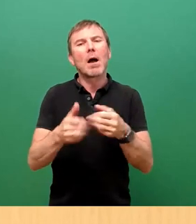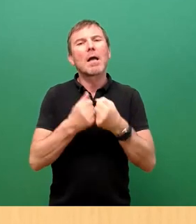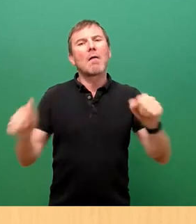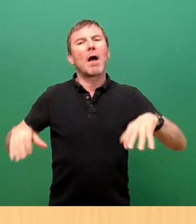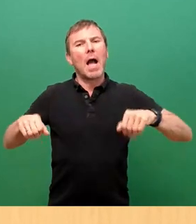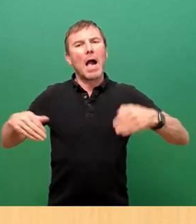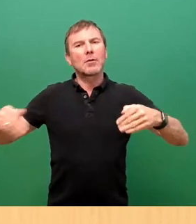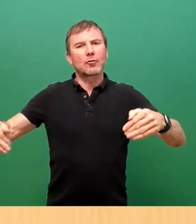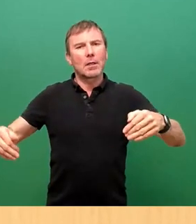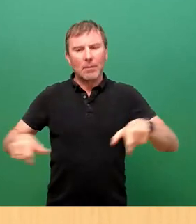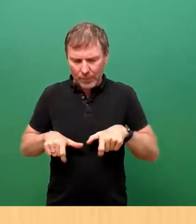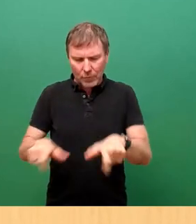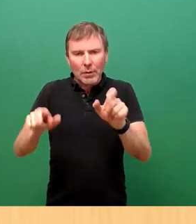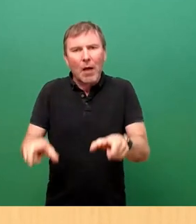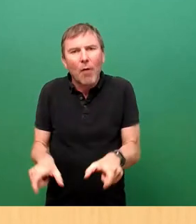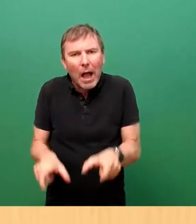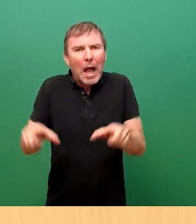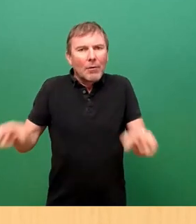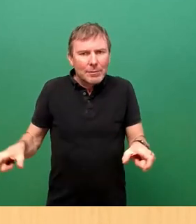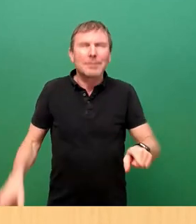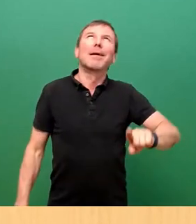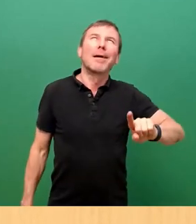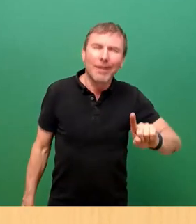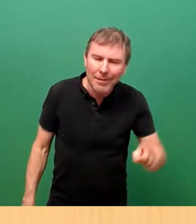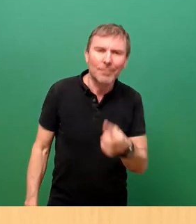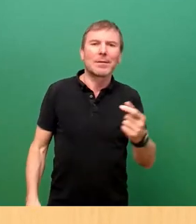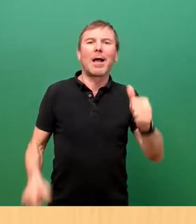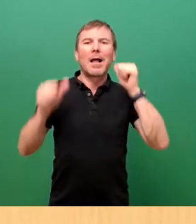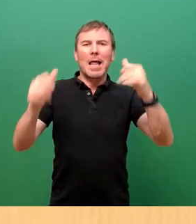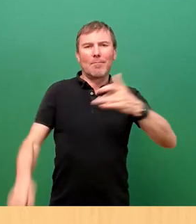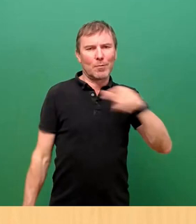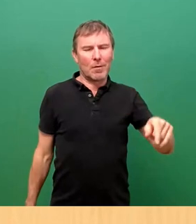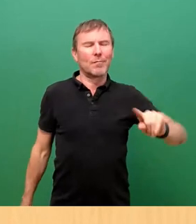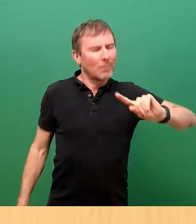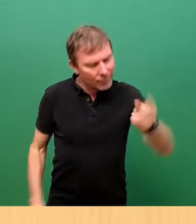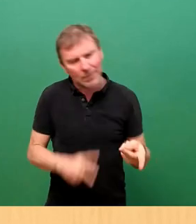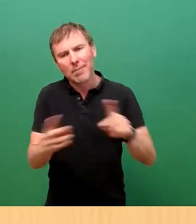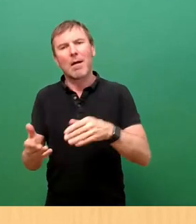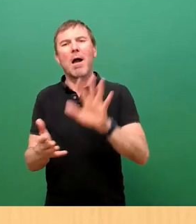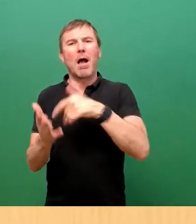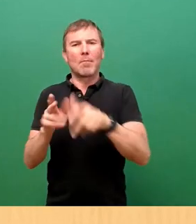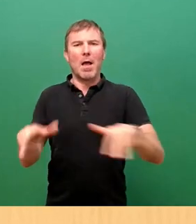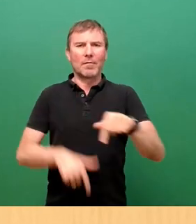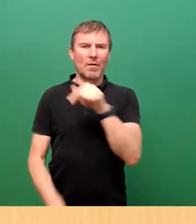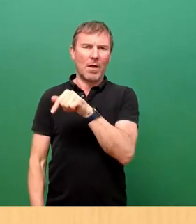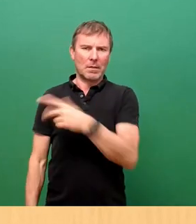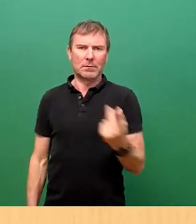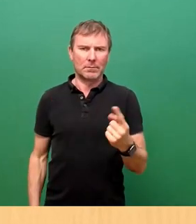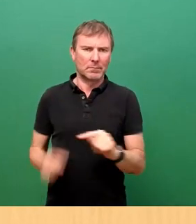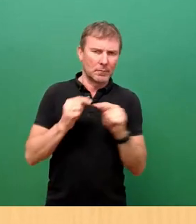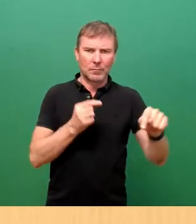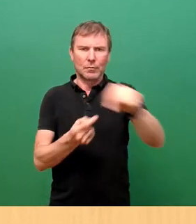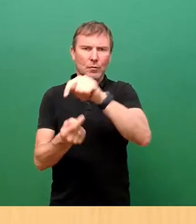Gleise auch auseinanderziehen müssten, ist man wieder in der Lärmbetroffenheit und ist man wieder in einem Planverfahren. Angesprochen wurden, sind als weiteres